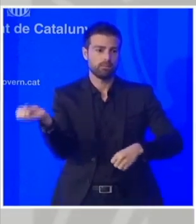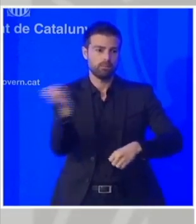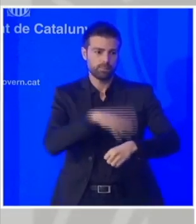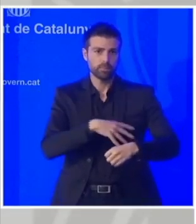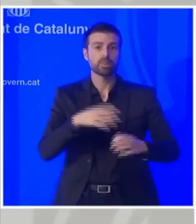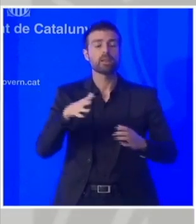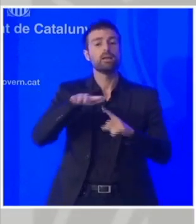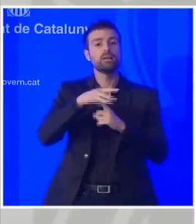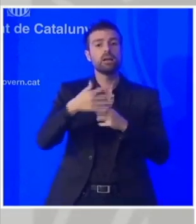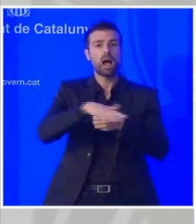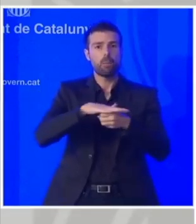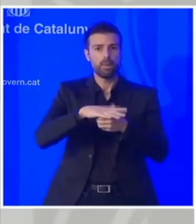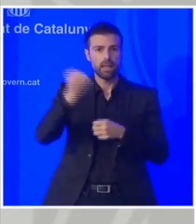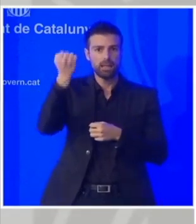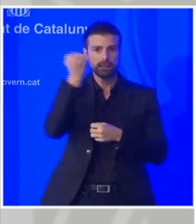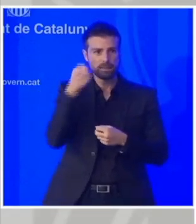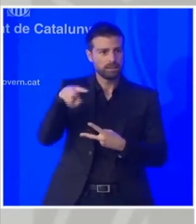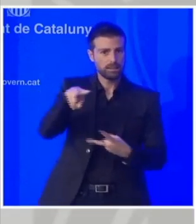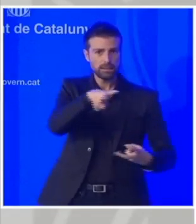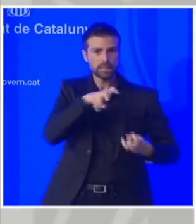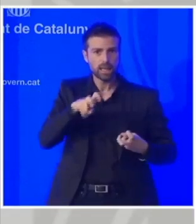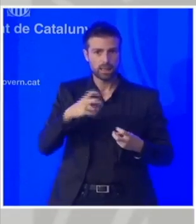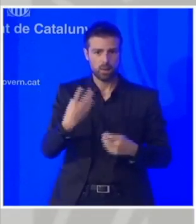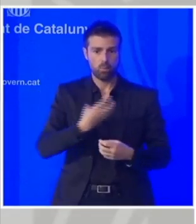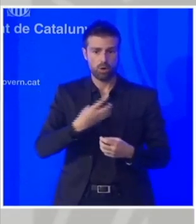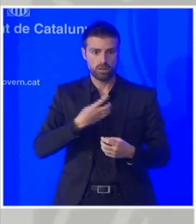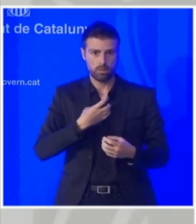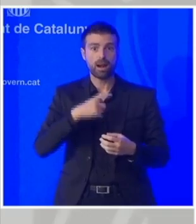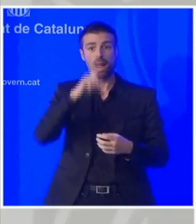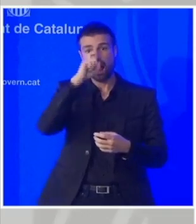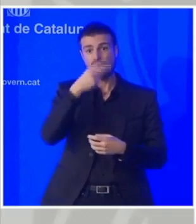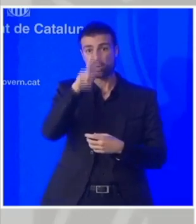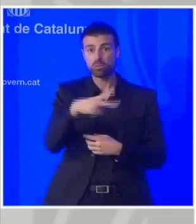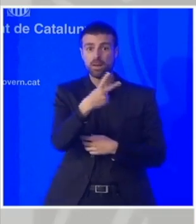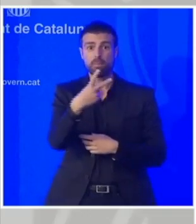hisendes municipals en la part que correspongui dins de l'any 2020.